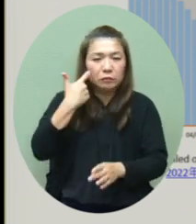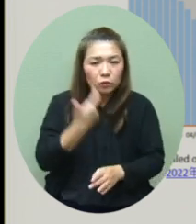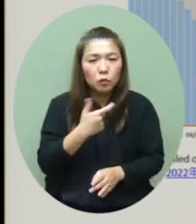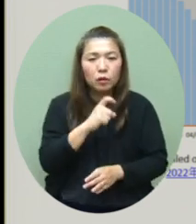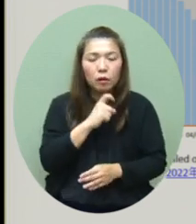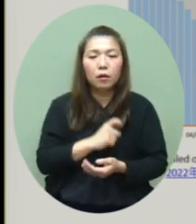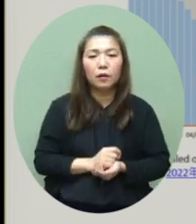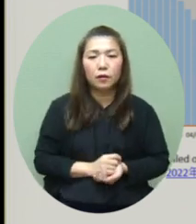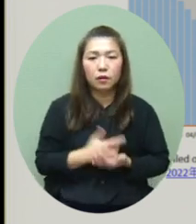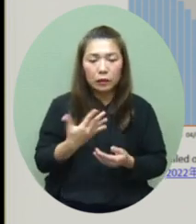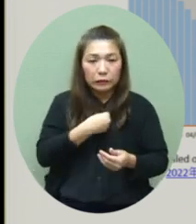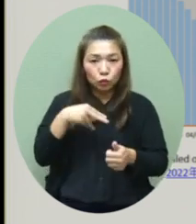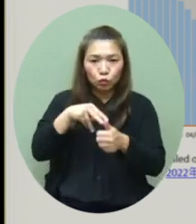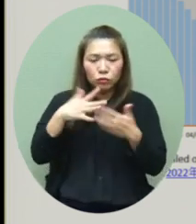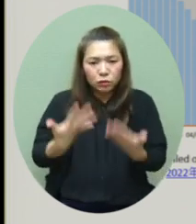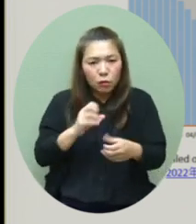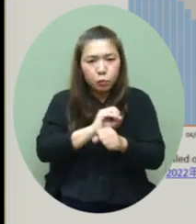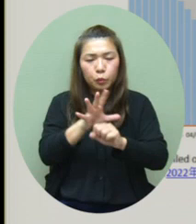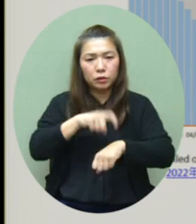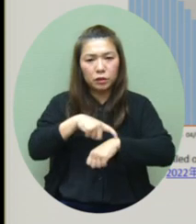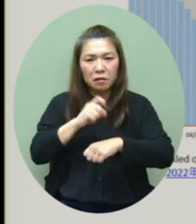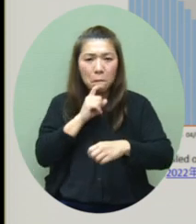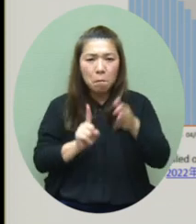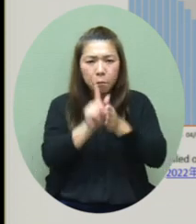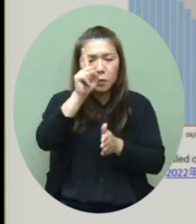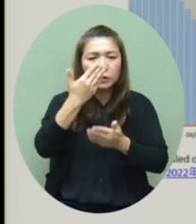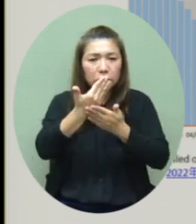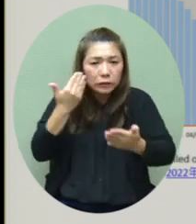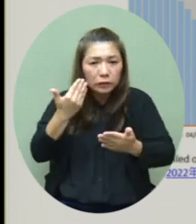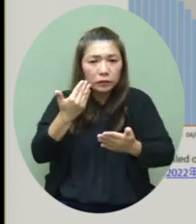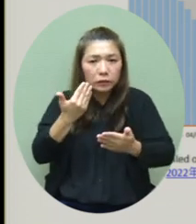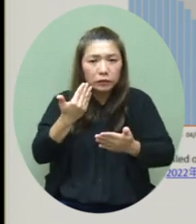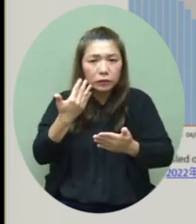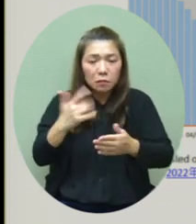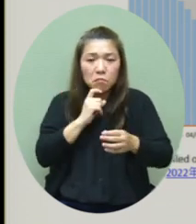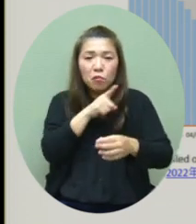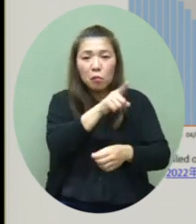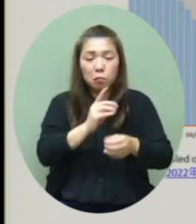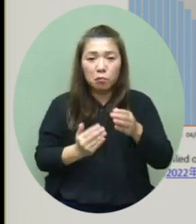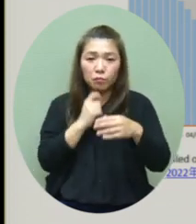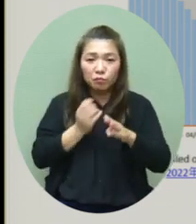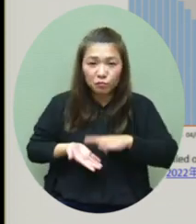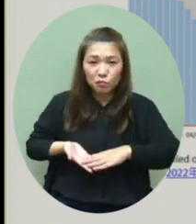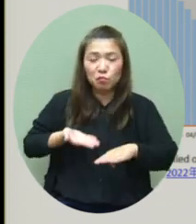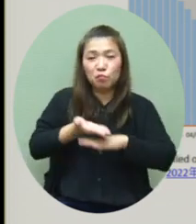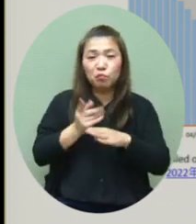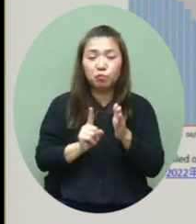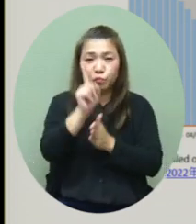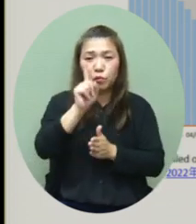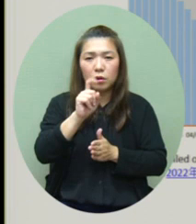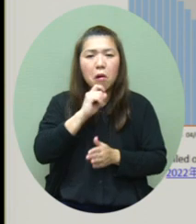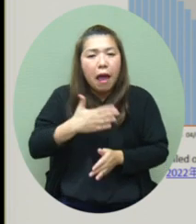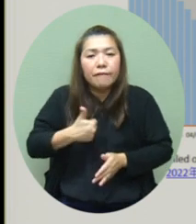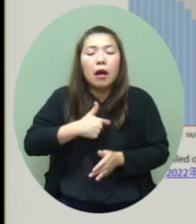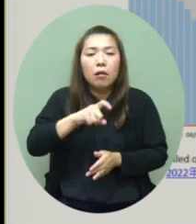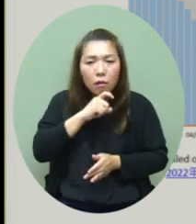虽然医管局在疫情之下反弹之前就是在疫情反弹我们是做了不同的准